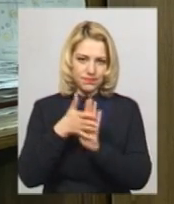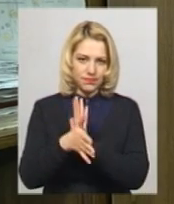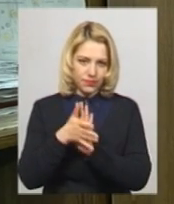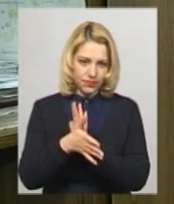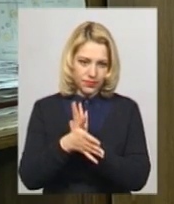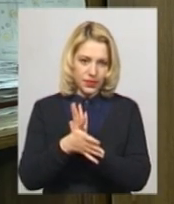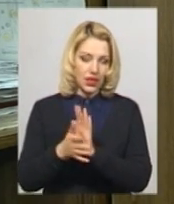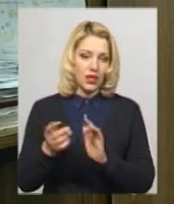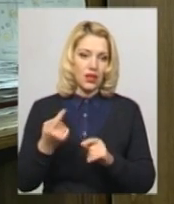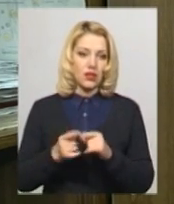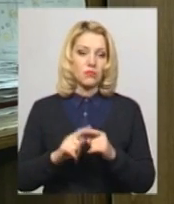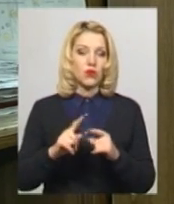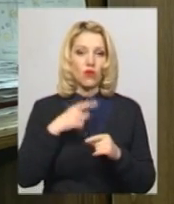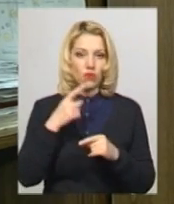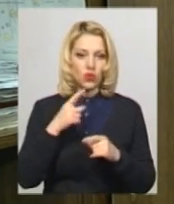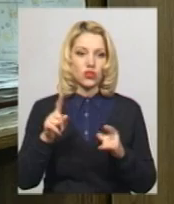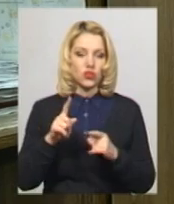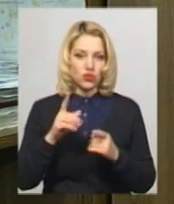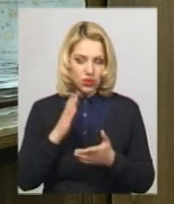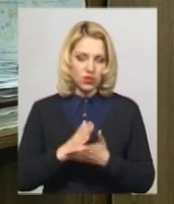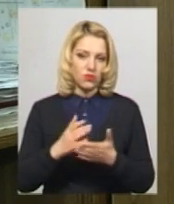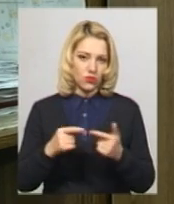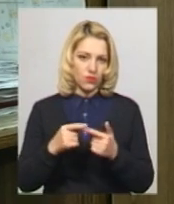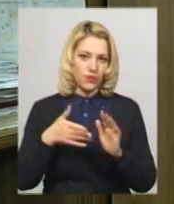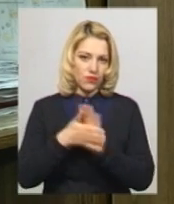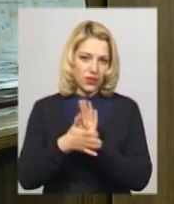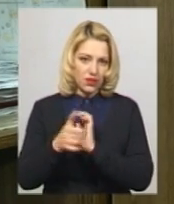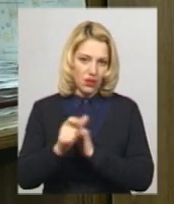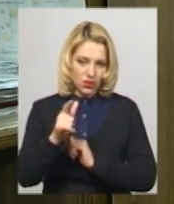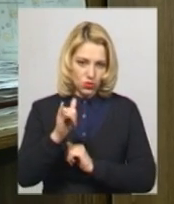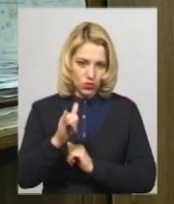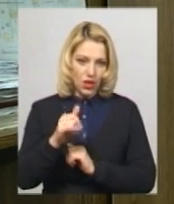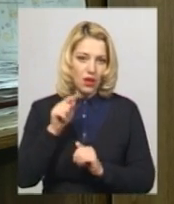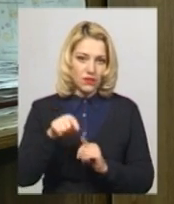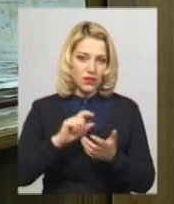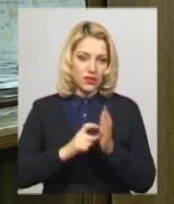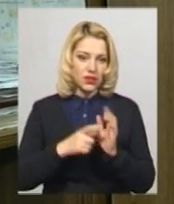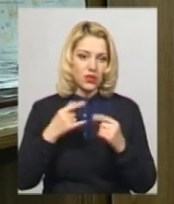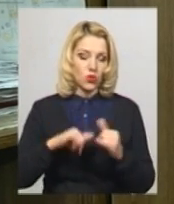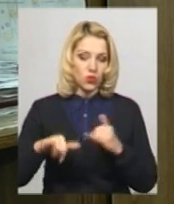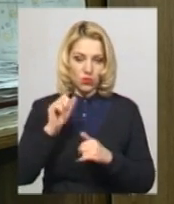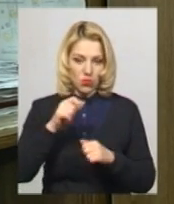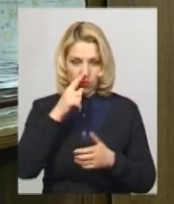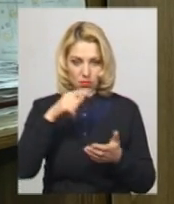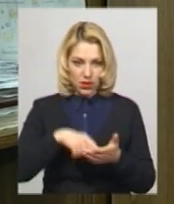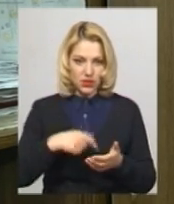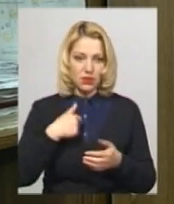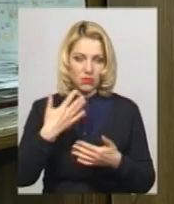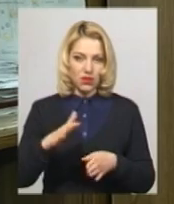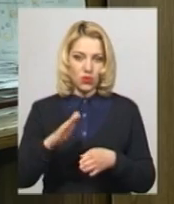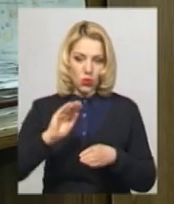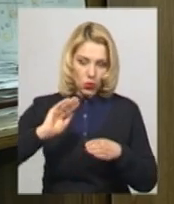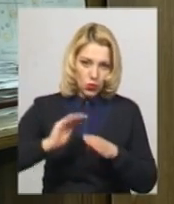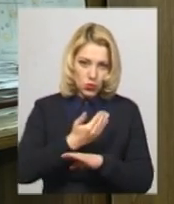яке говорить про те, що є витік газу. В тих квартирах, куди ми змогли попасти, ми його усунули,